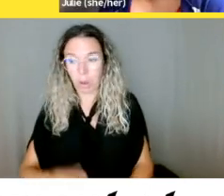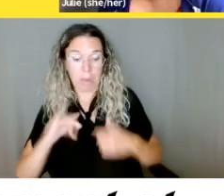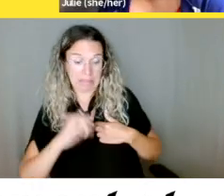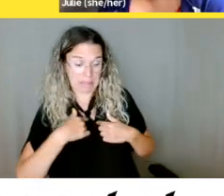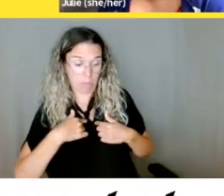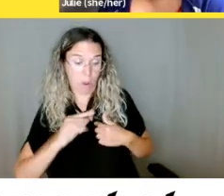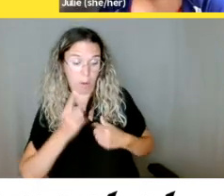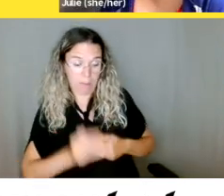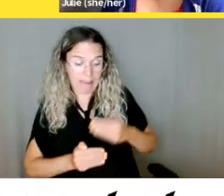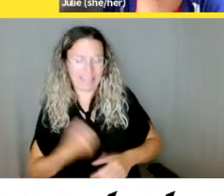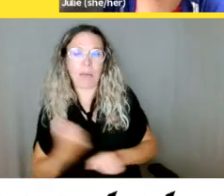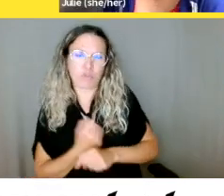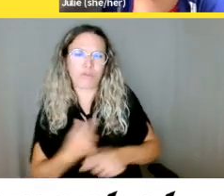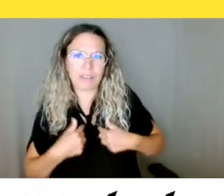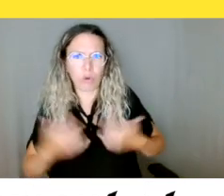plus coercitifs, on va dire.